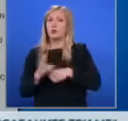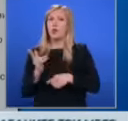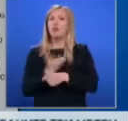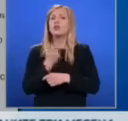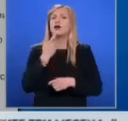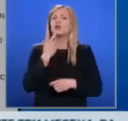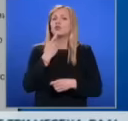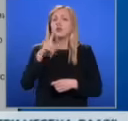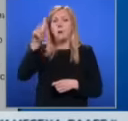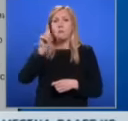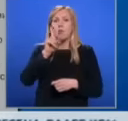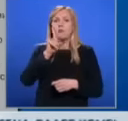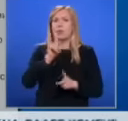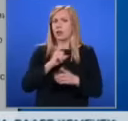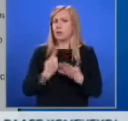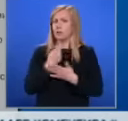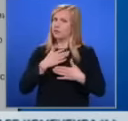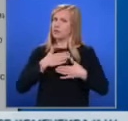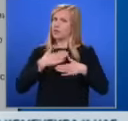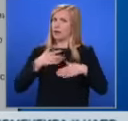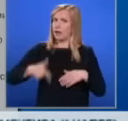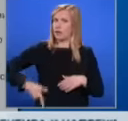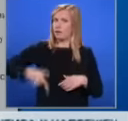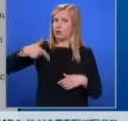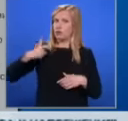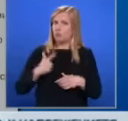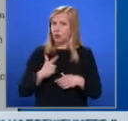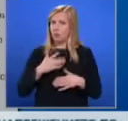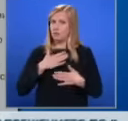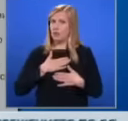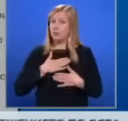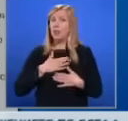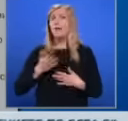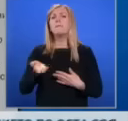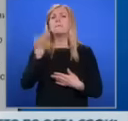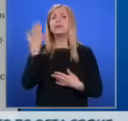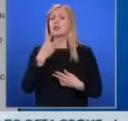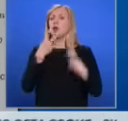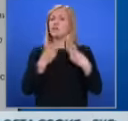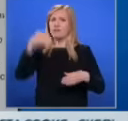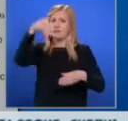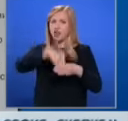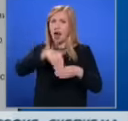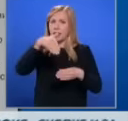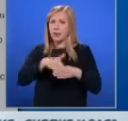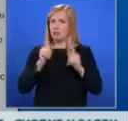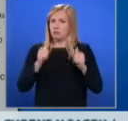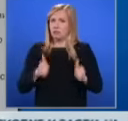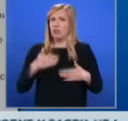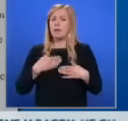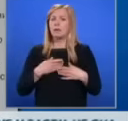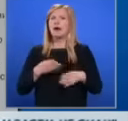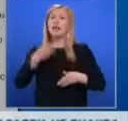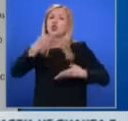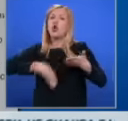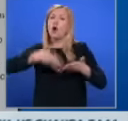първи път носи в себе си оръжия на територията на училището. Преди ученици от гимназията са го виждали да носи в чантата си ножове и боксове. Той не